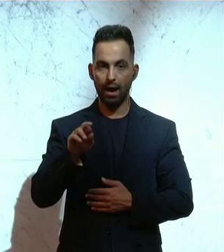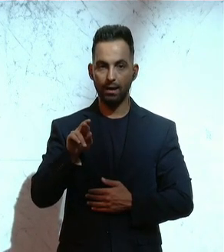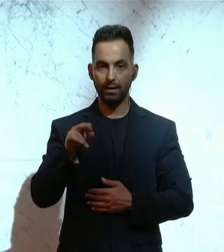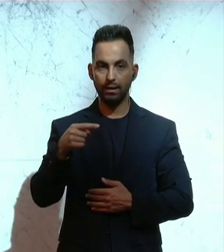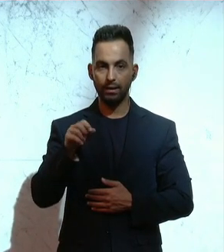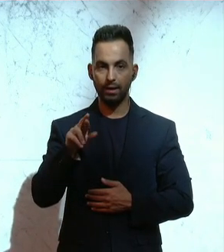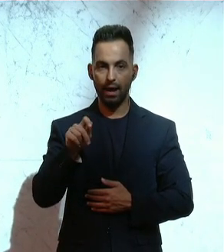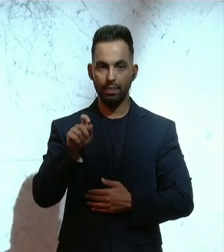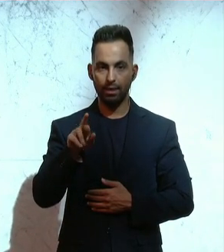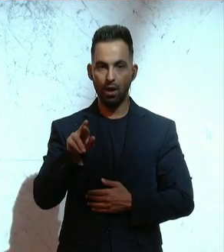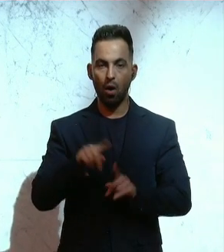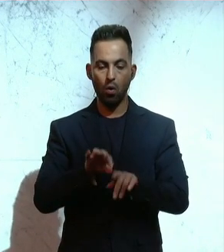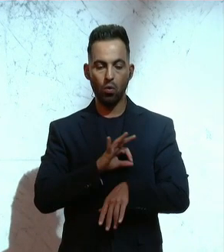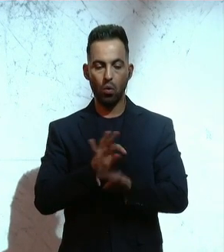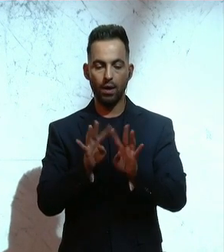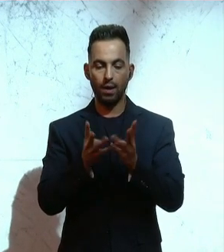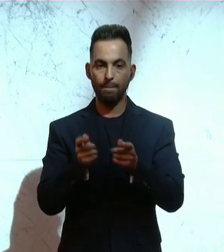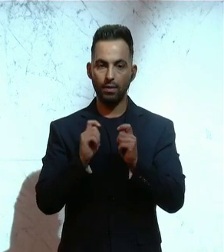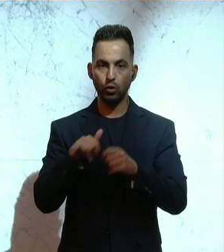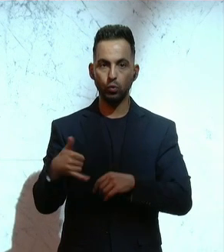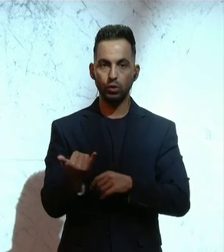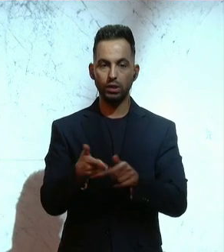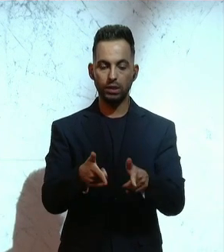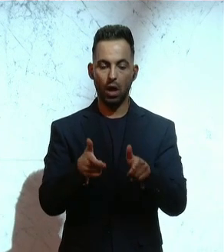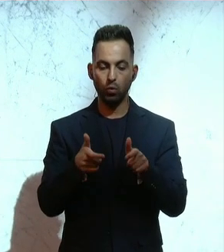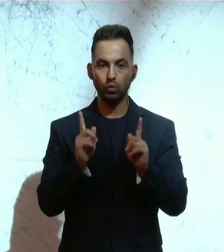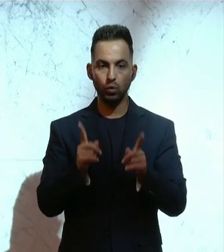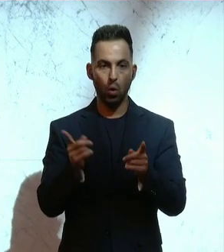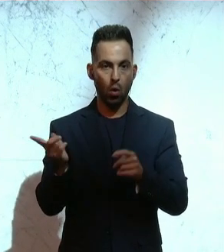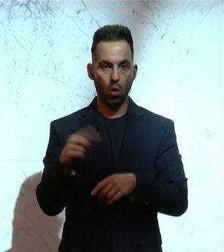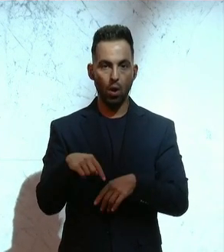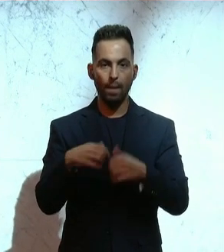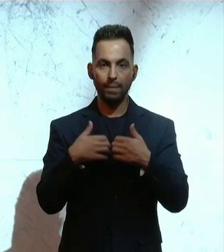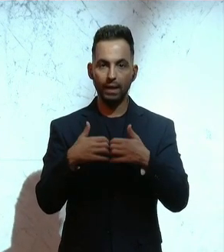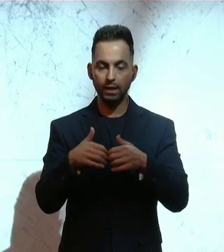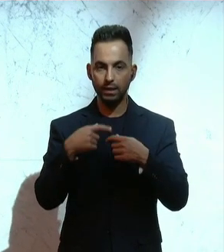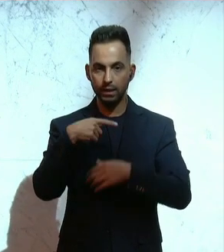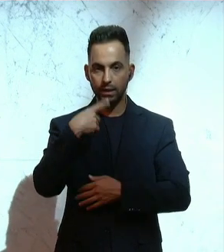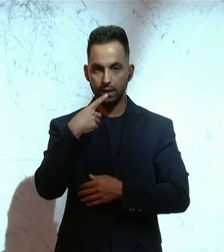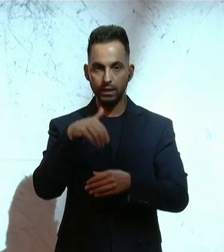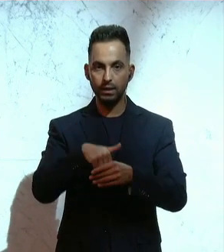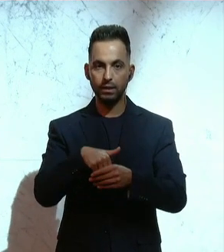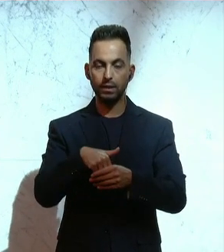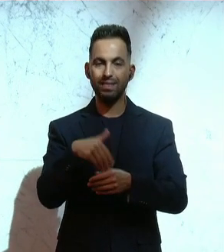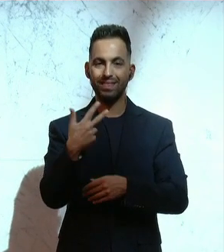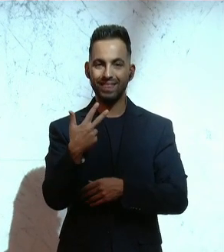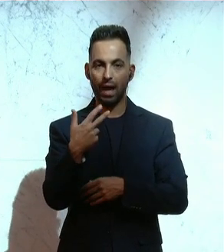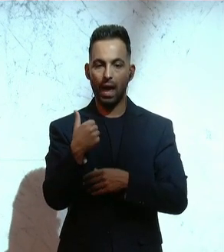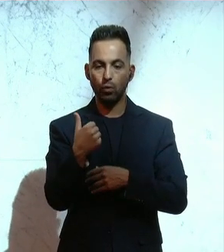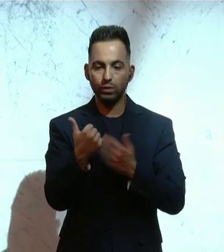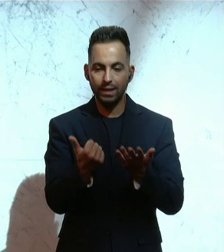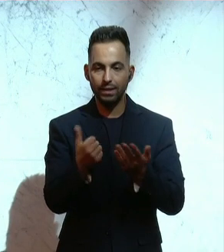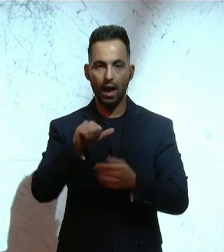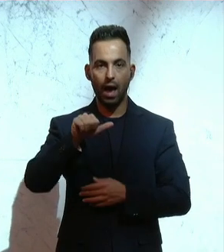Kolleginnen und Kollegen beantragt haben, den Justizausschuss zur Berichterstattung über den Antrag 361 AE